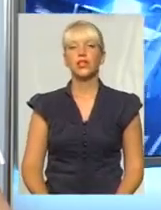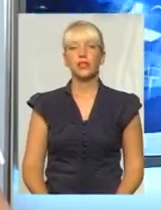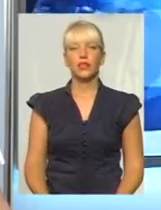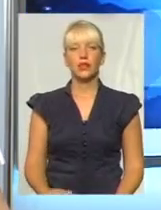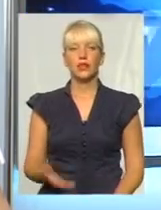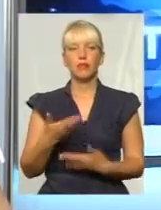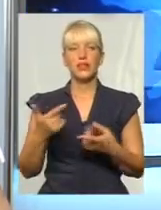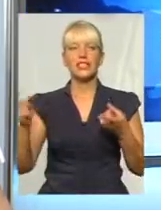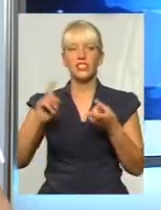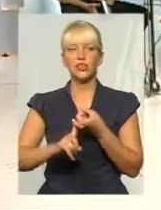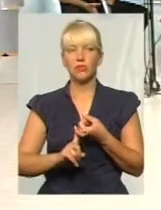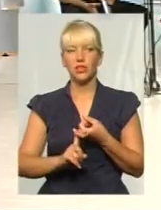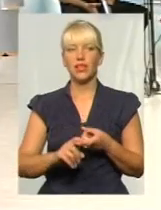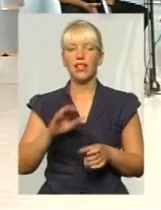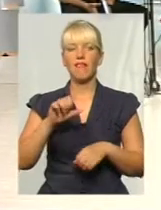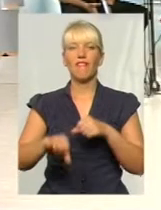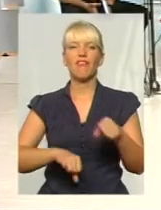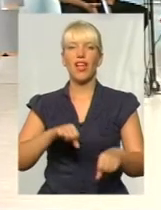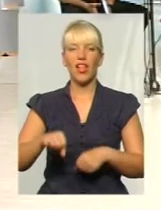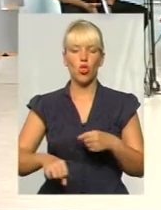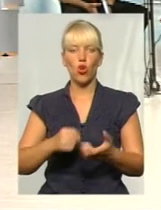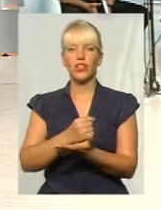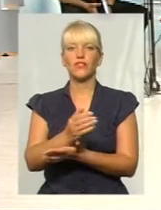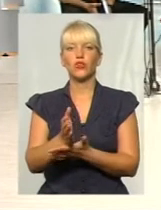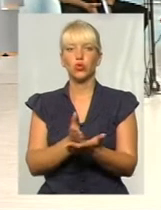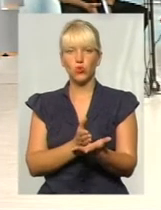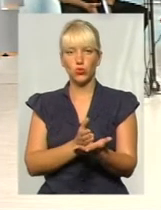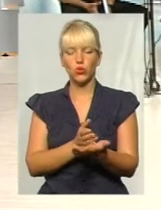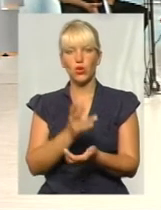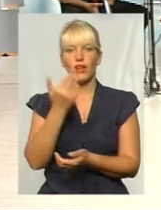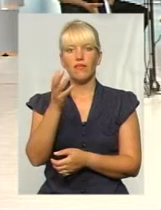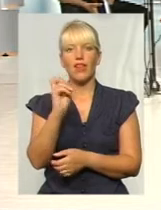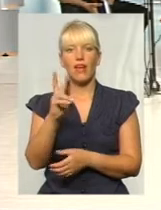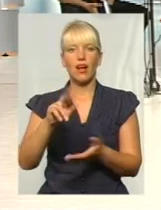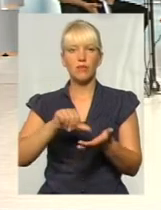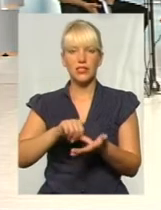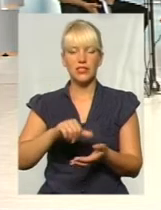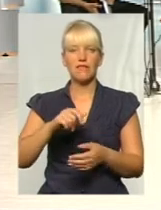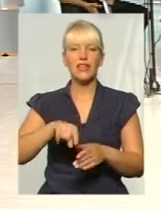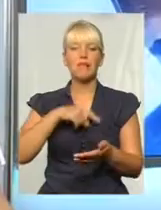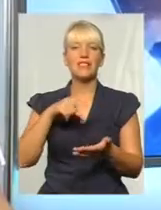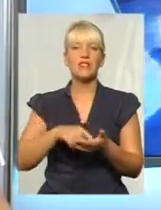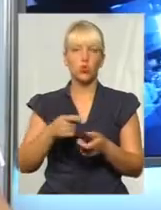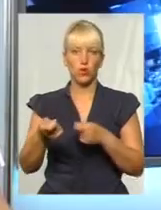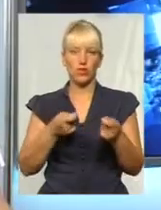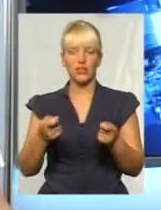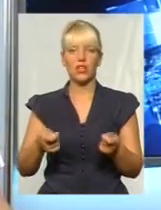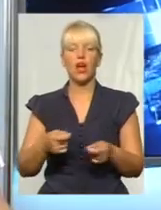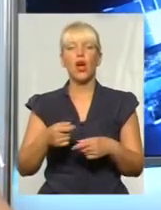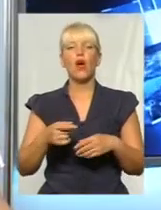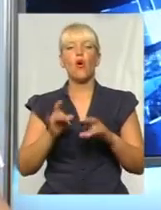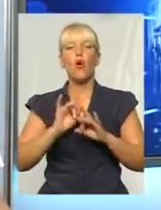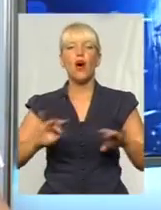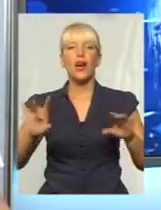все ж таки велоінфраструктуру. Ви, як представник міської влади, охарактеризуєте,